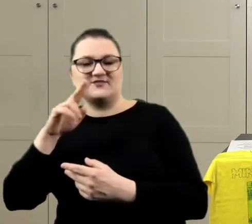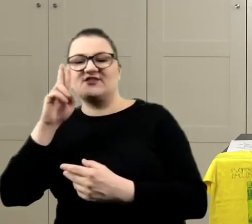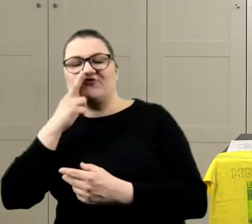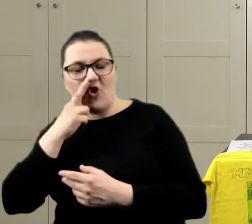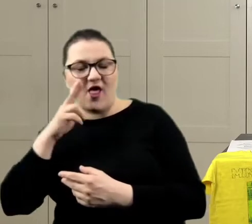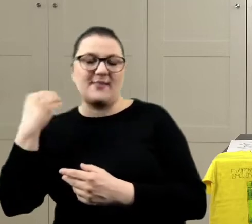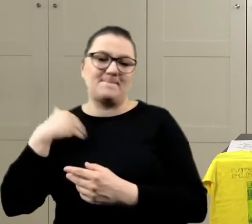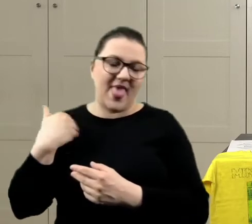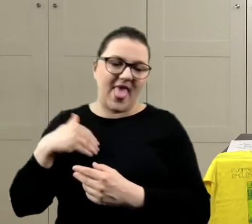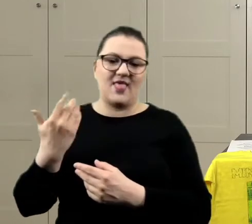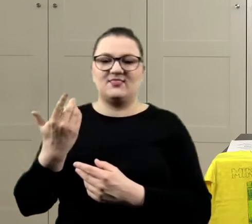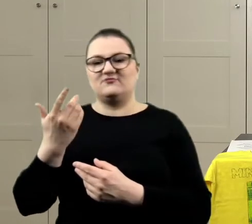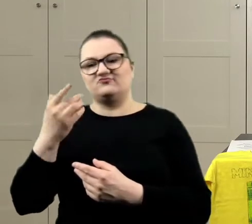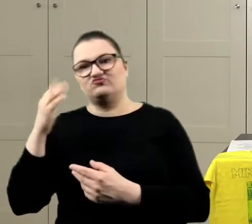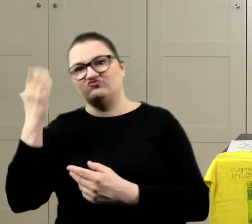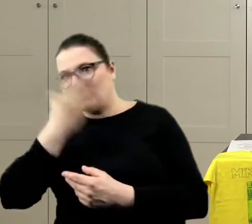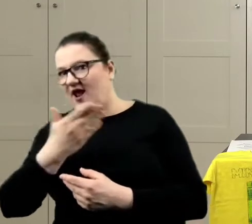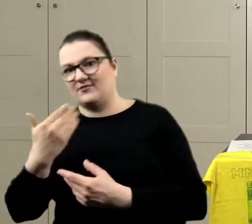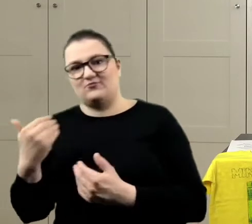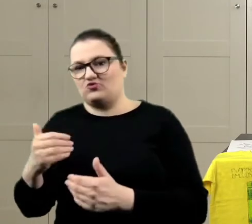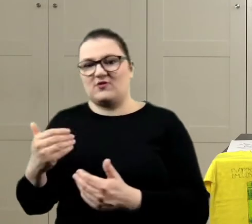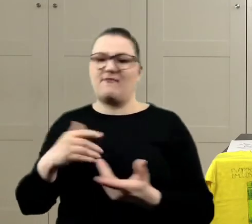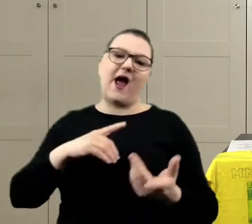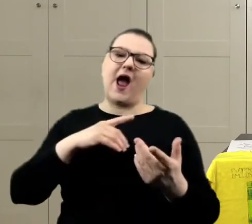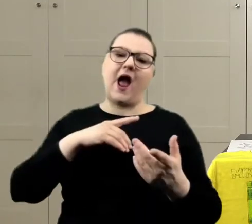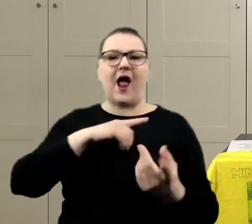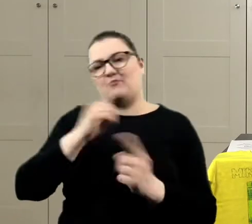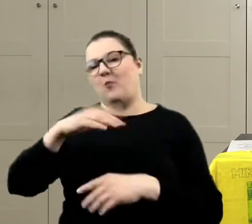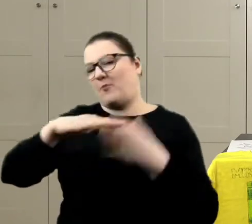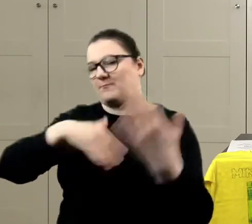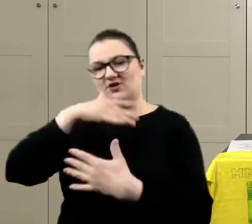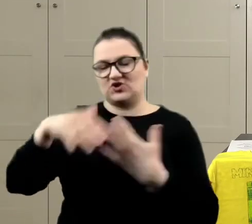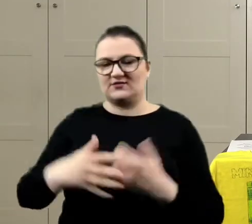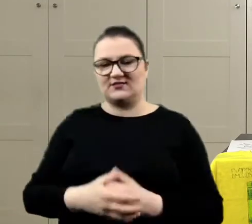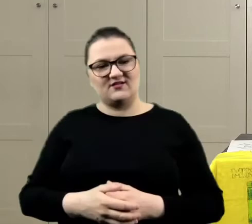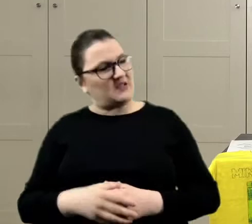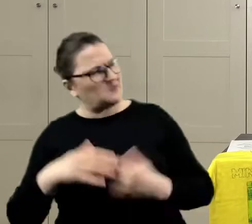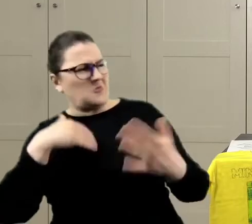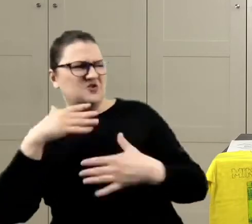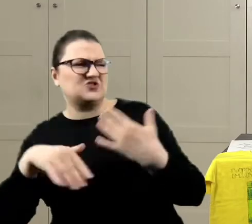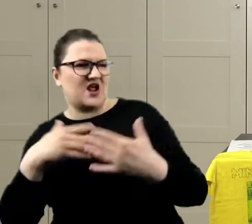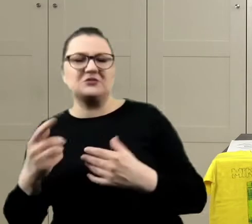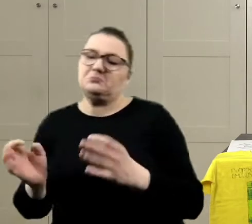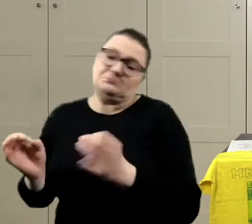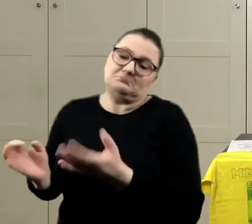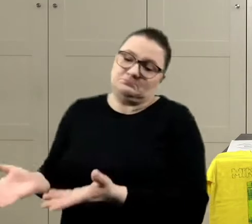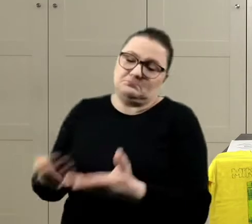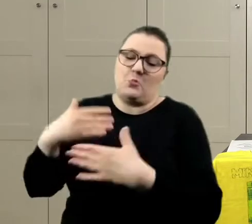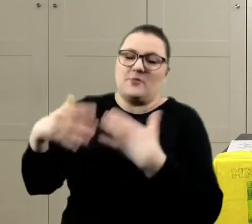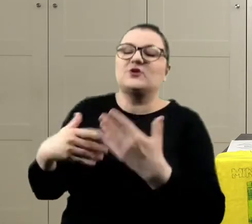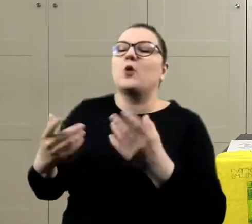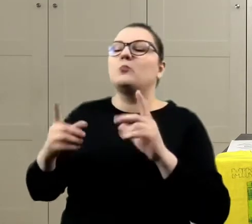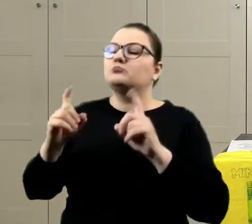biel, może być czerń, a może być zupełnie kolorowy, pomieszany, tak jak... Ja też pomieszam. Czyli pomieszane, no dobra. No to od jakiego koloru